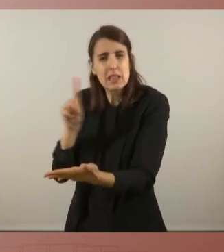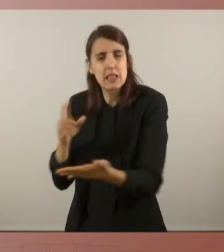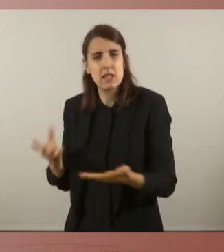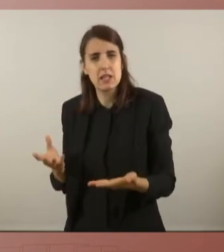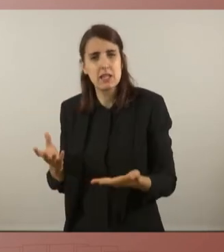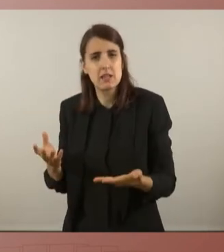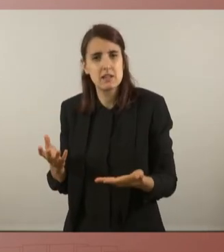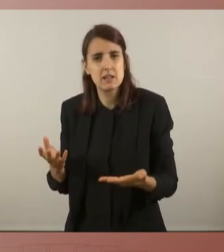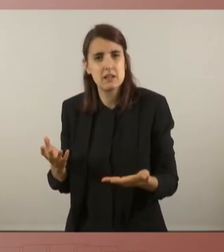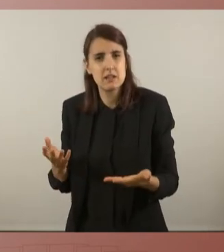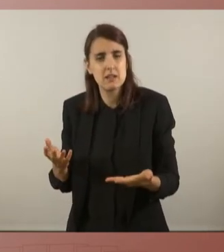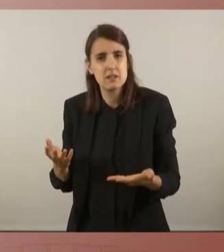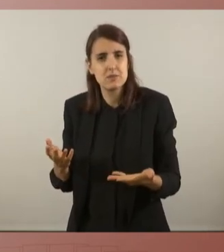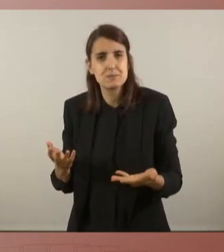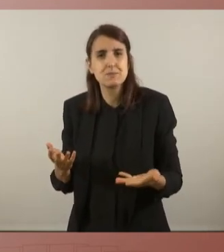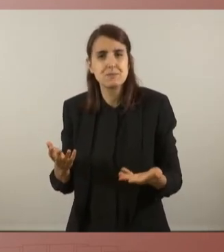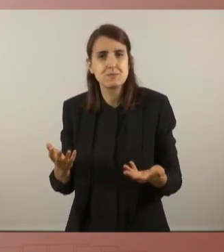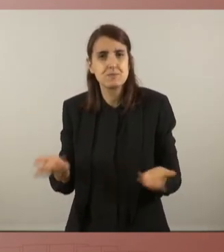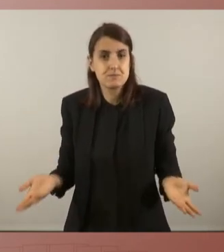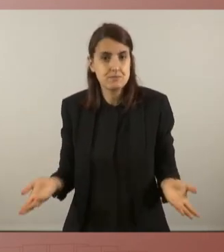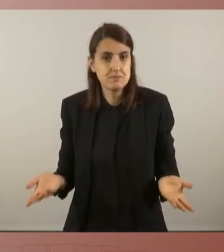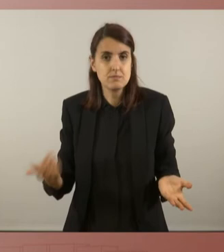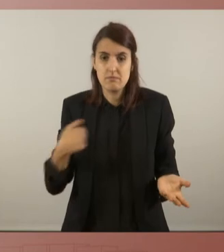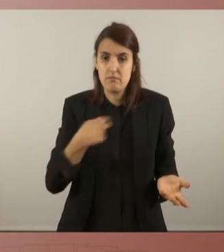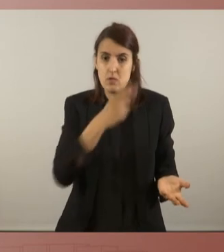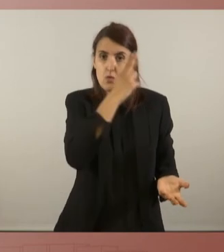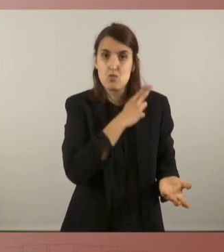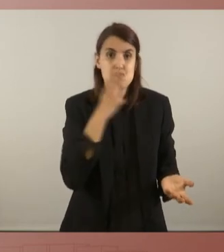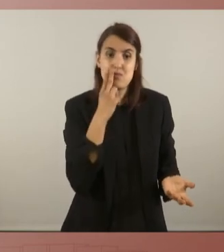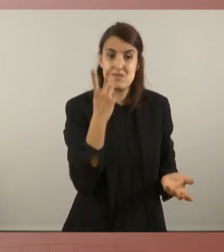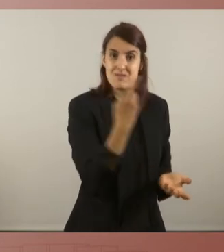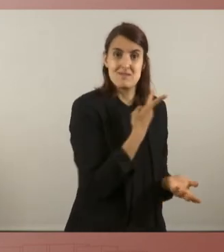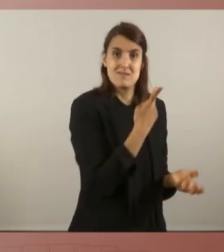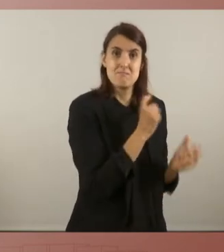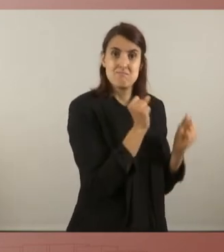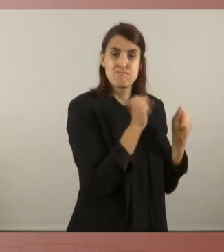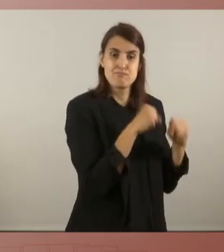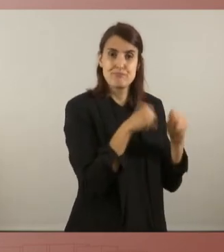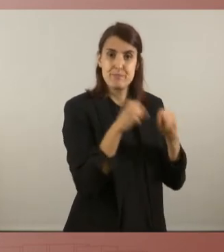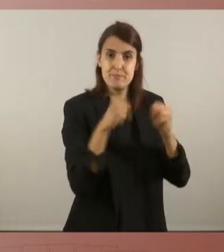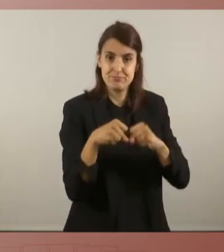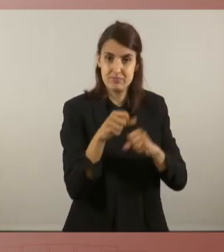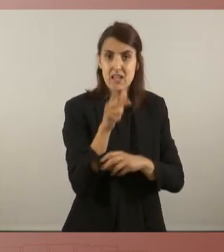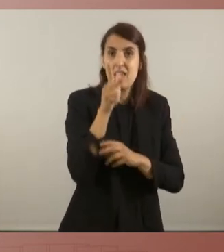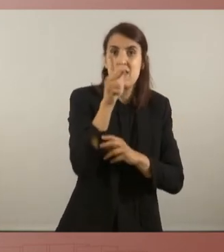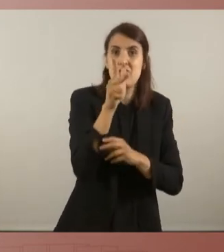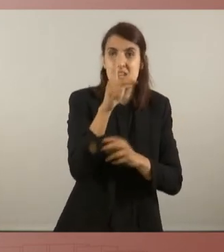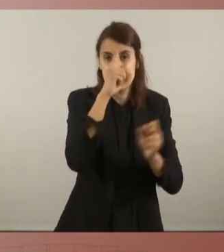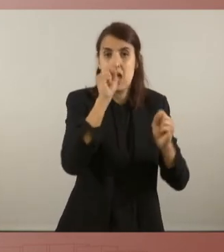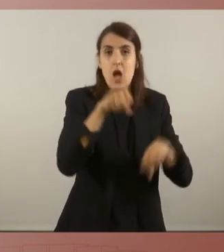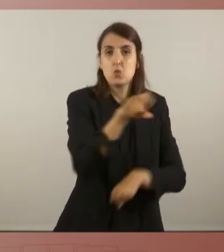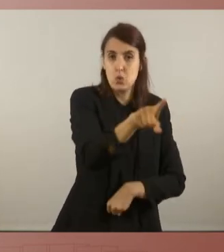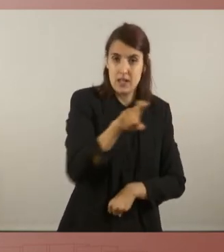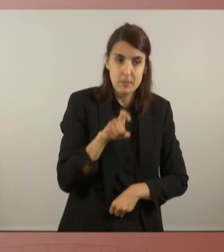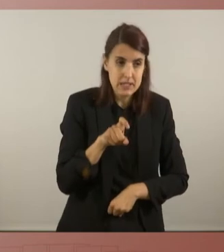Escolta, tant una cosa com l'altra, el fet que els compromisos, els que hem arribat en matèria d'exercici del dret a l'autodeterminació, com els